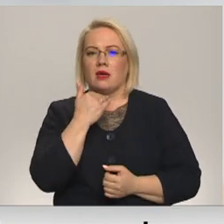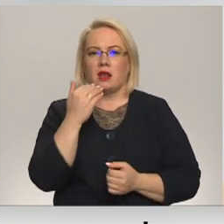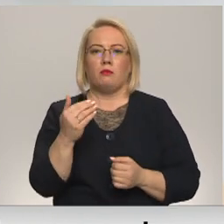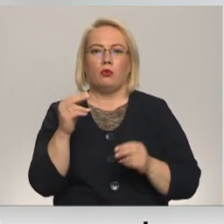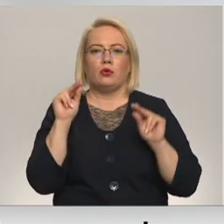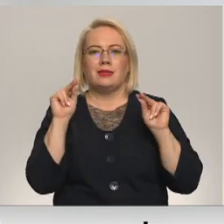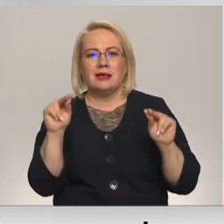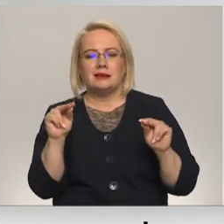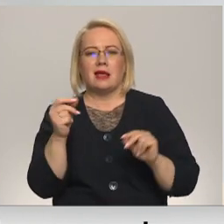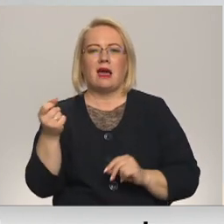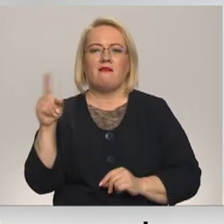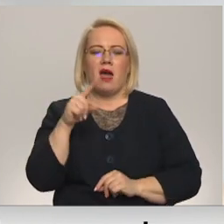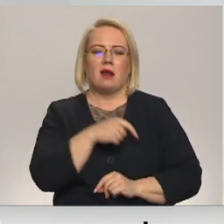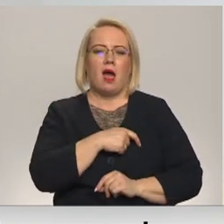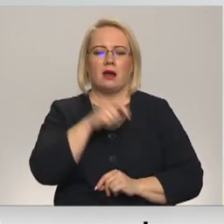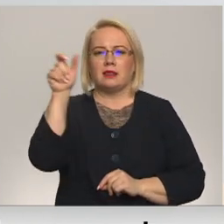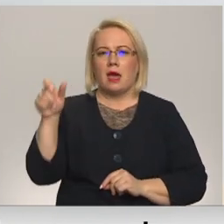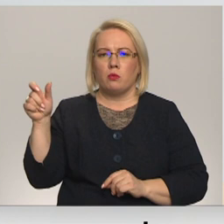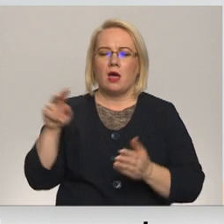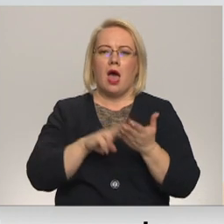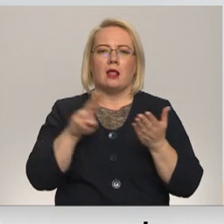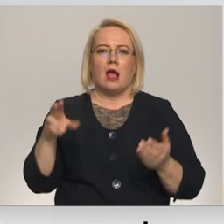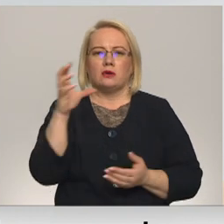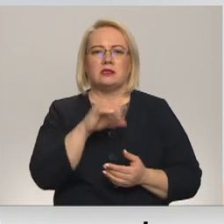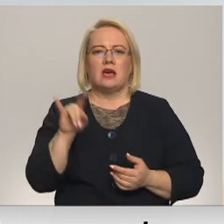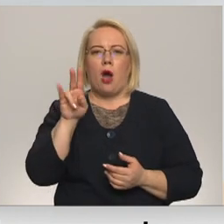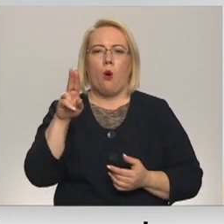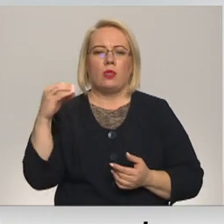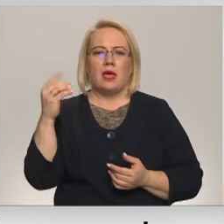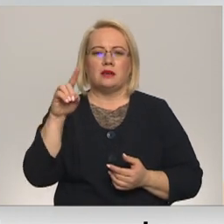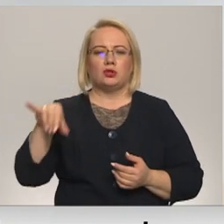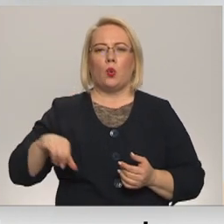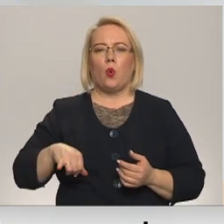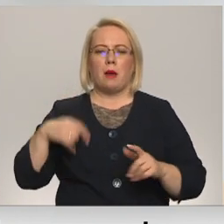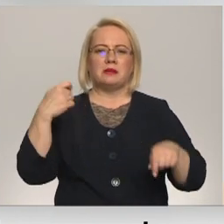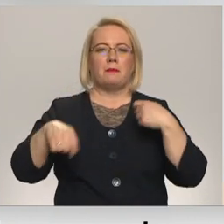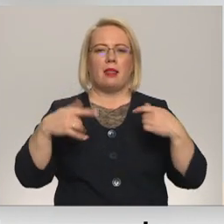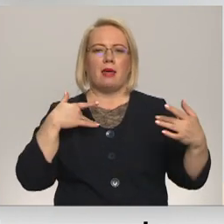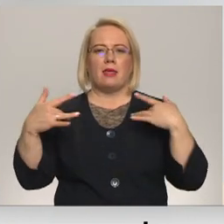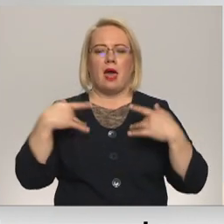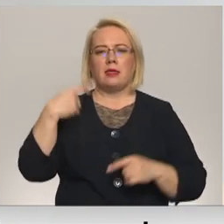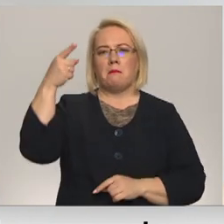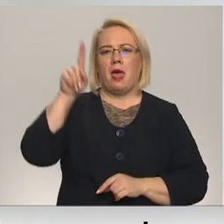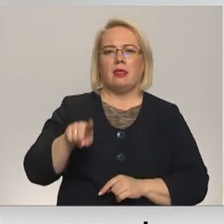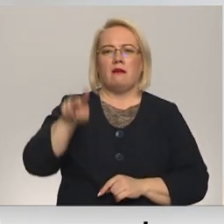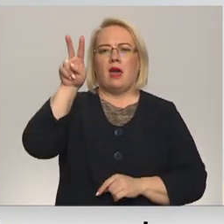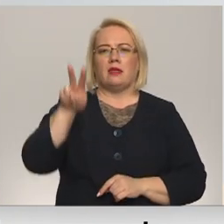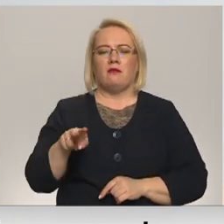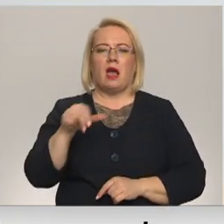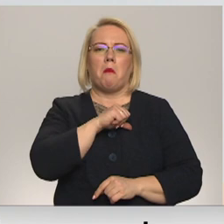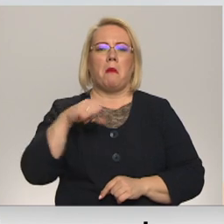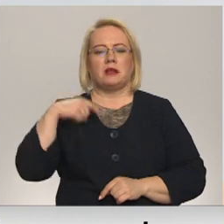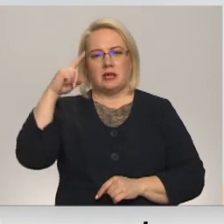ka vajadākums deputātu ļausi taunas kungām vēl spēlēt te ātri kādu mēnesi vai divas, kā viņš to ir